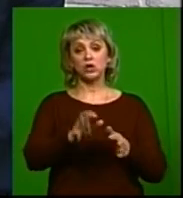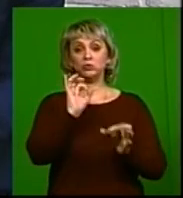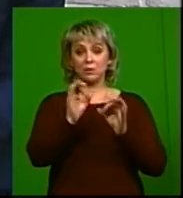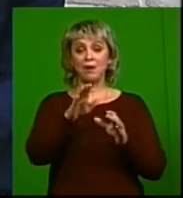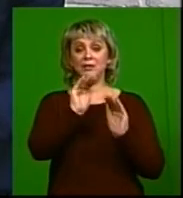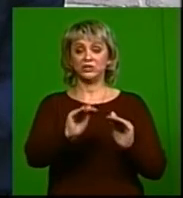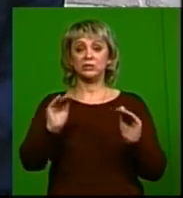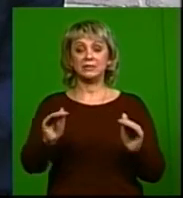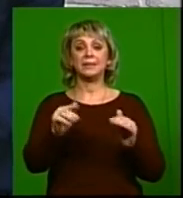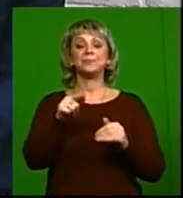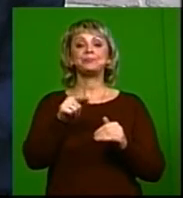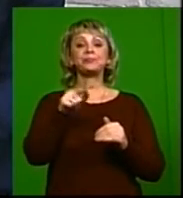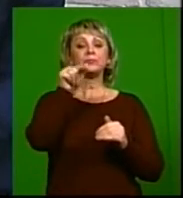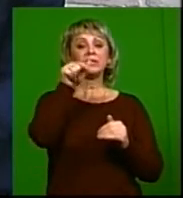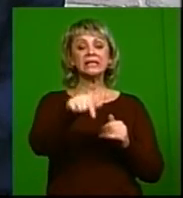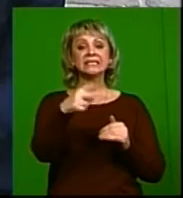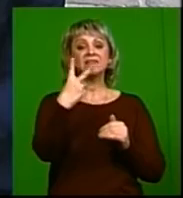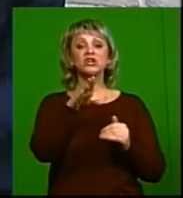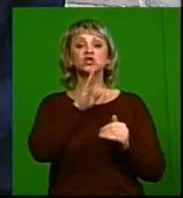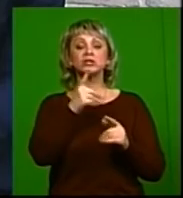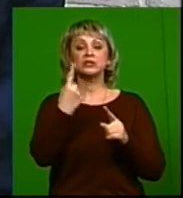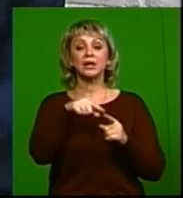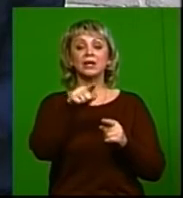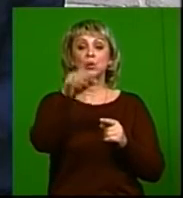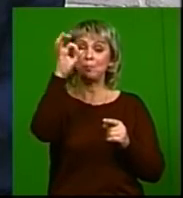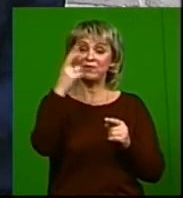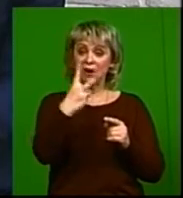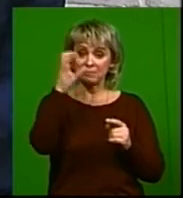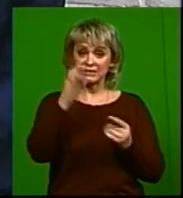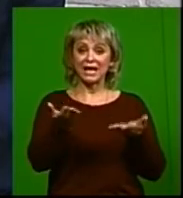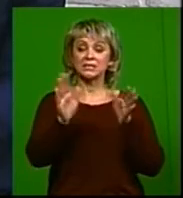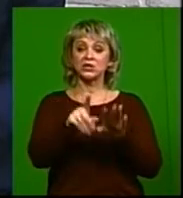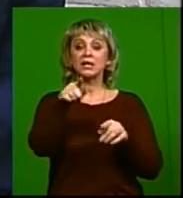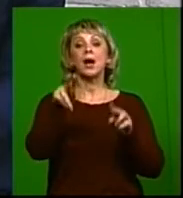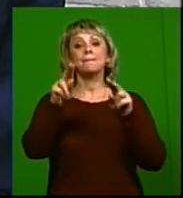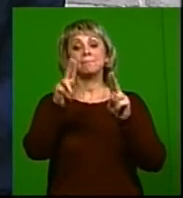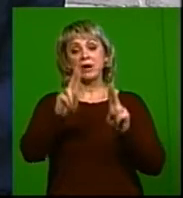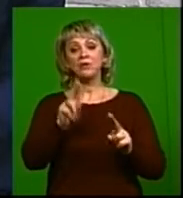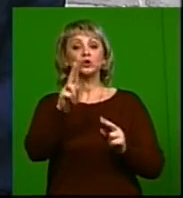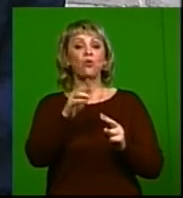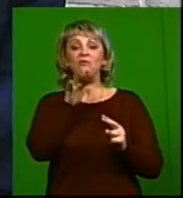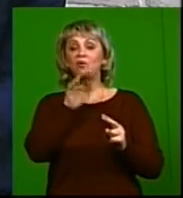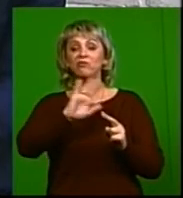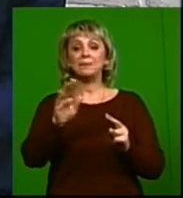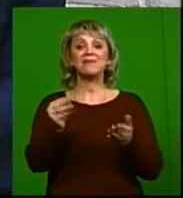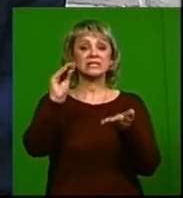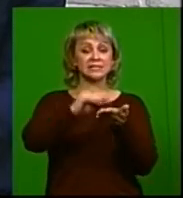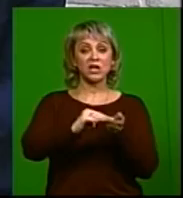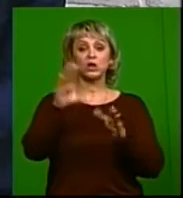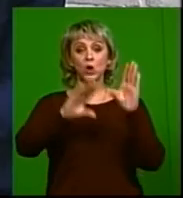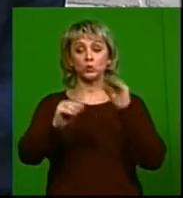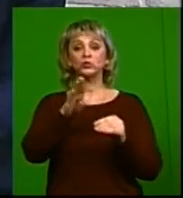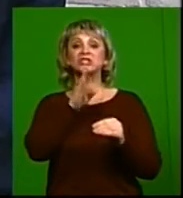женщин с ВИЧ-инфекцией. Те 2 женщины или 2%, которые остаются, это, как правило, те, кто вовремя не стал на учёт в женской